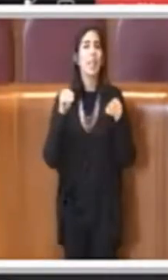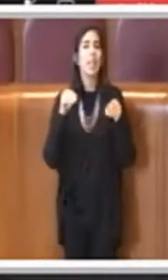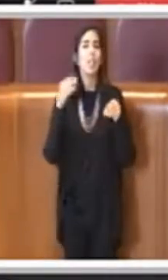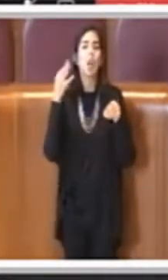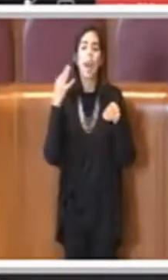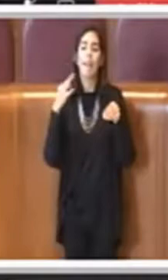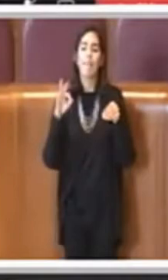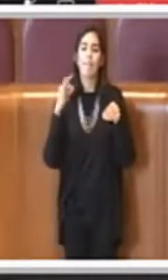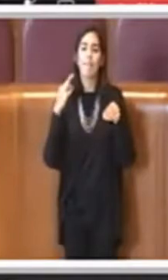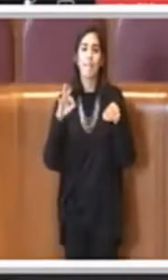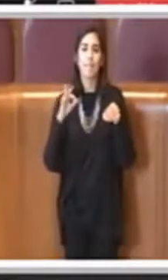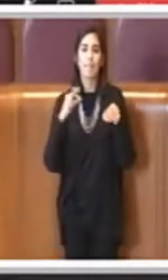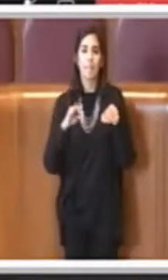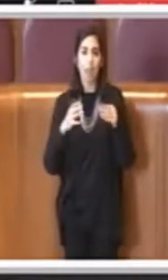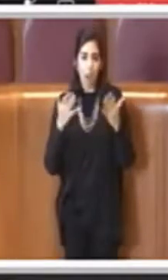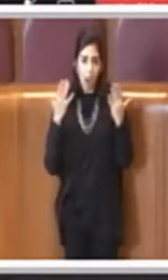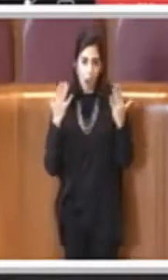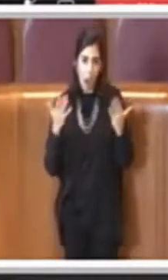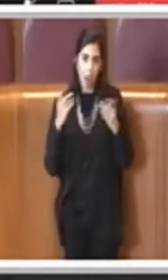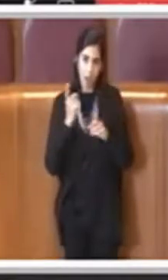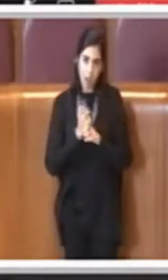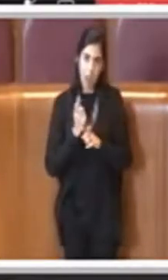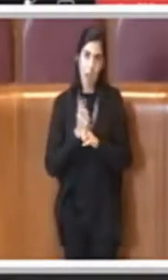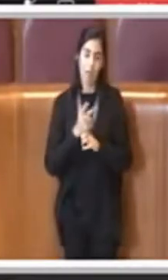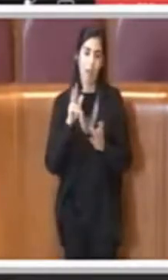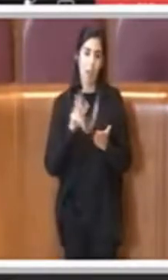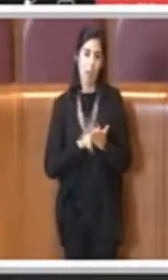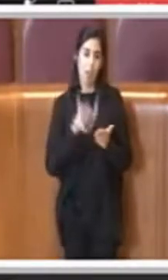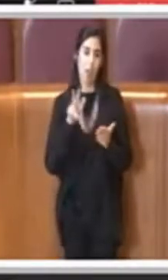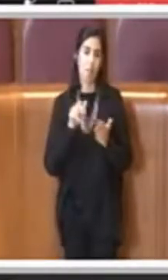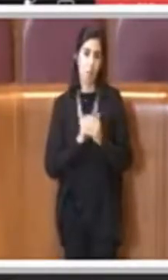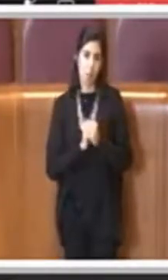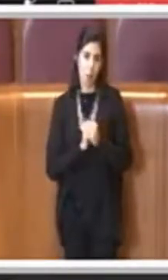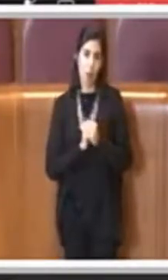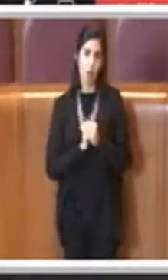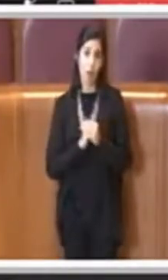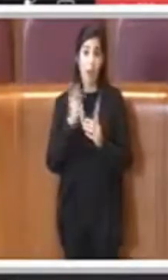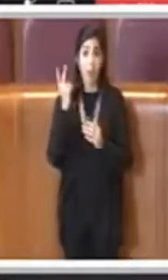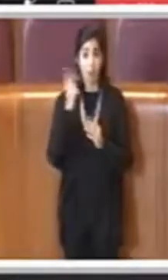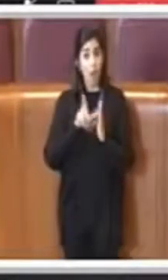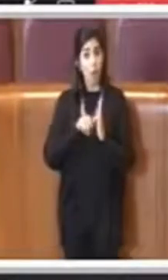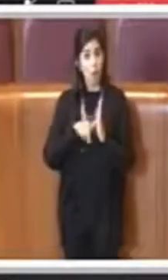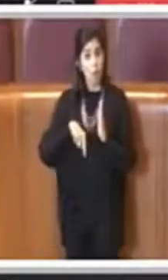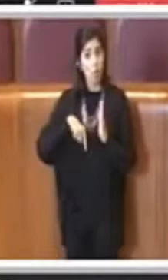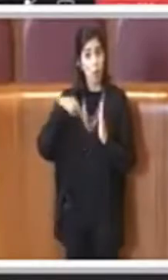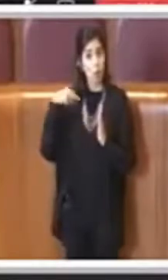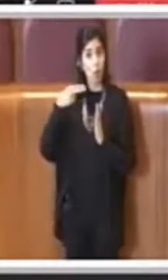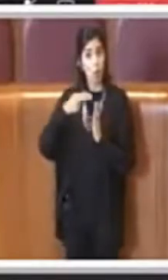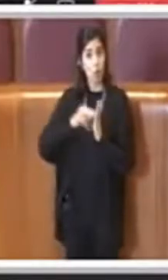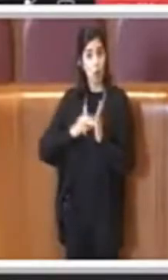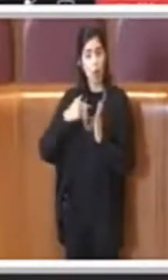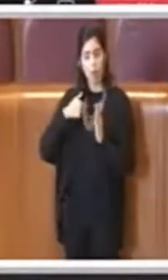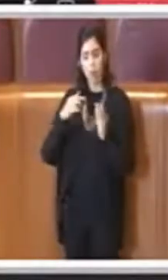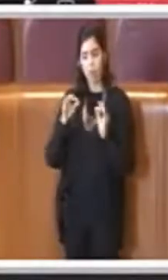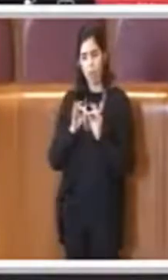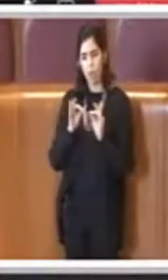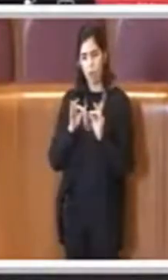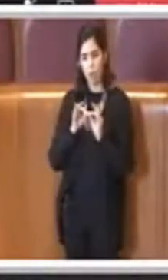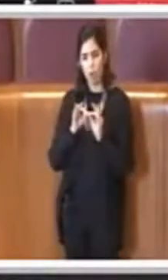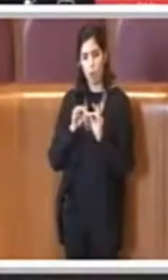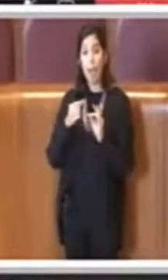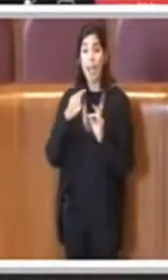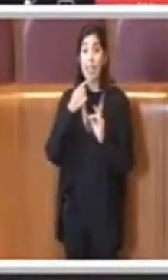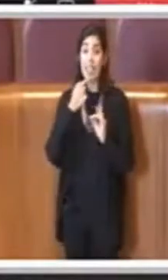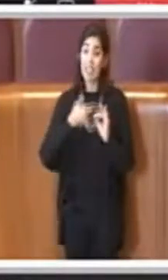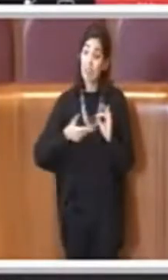mancherebbe pure non approvarlo, perché sì ci è stato messo molto, sono d'accordo, ma chi ci ha preceduto non ha